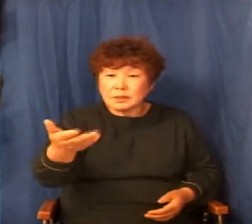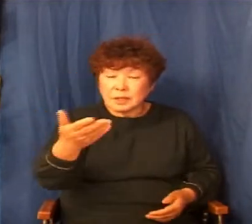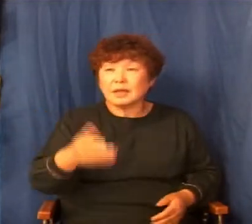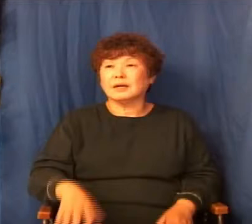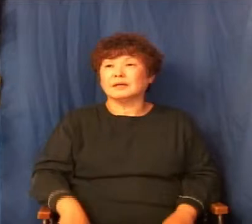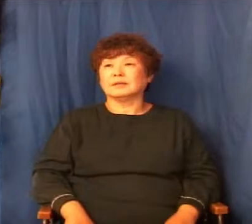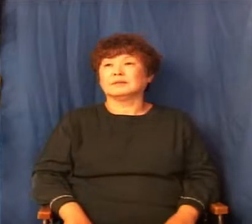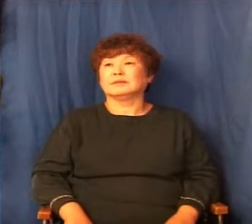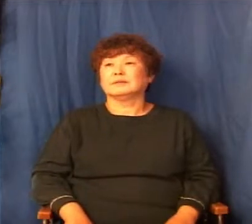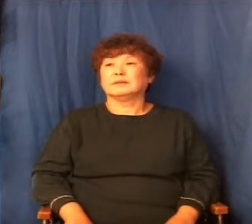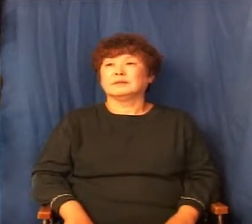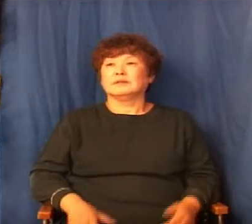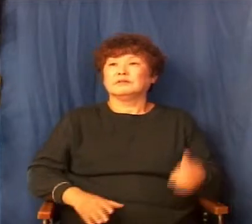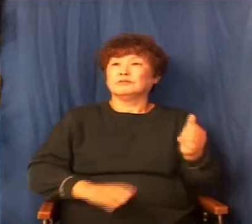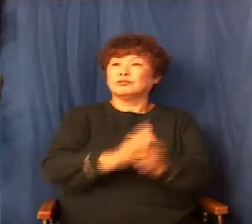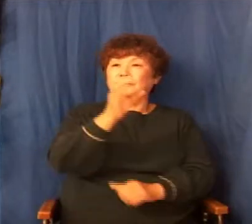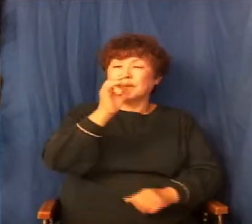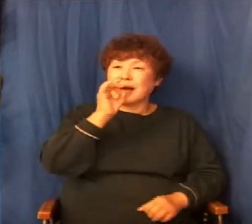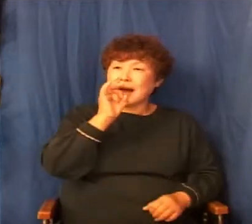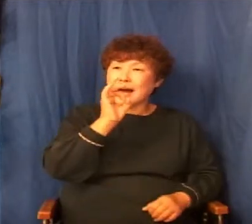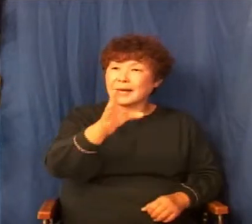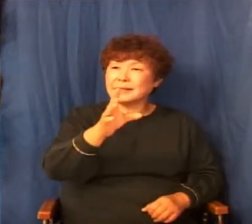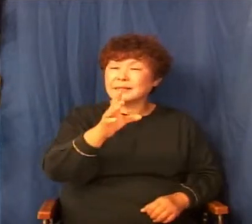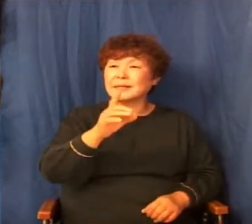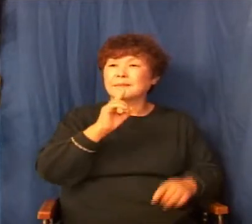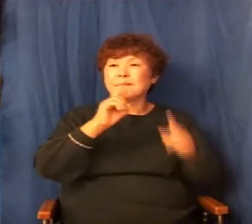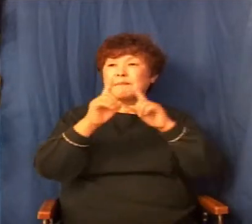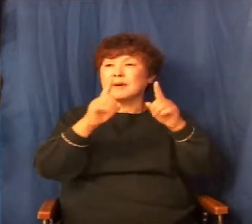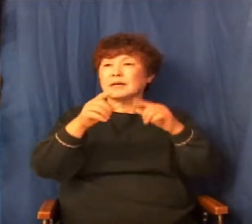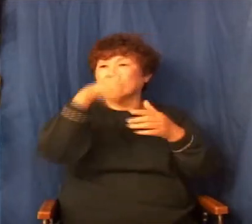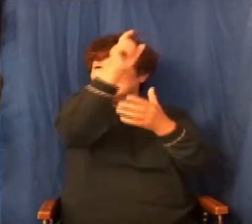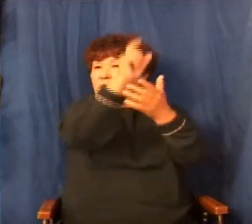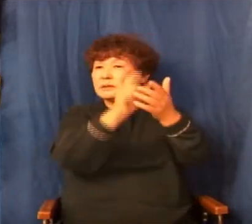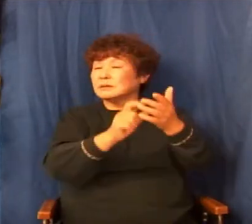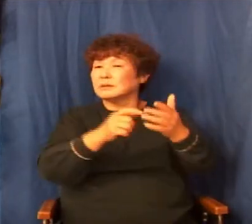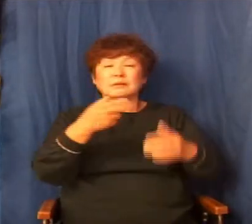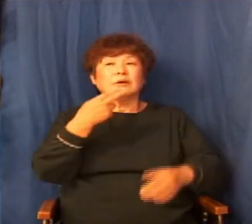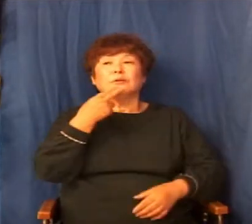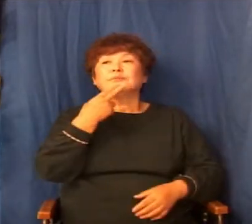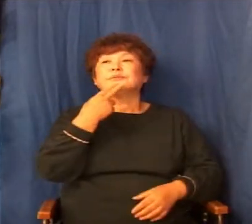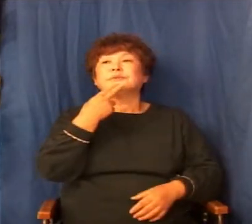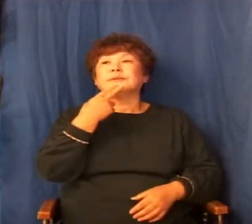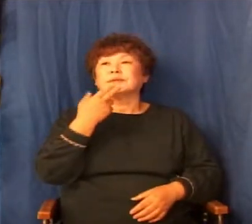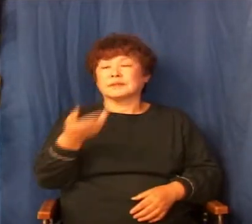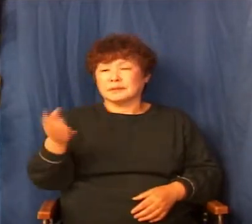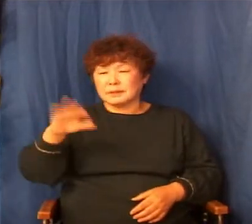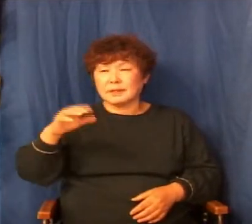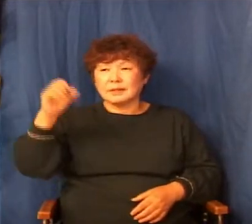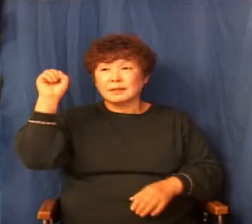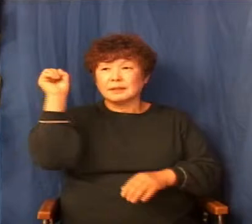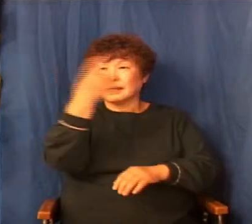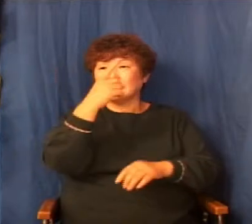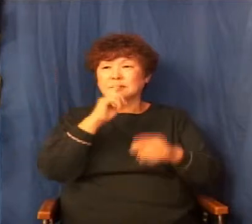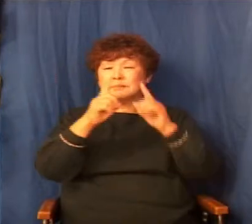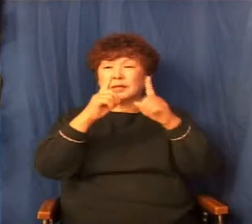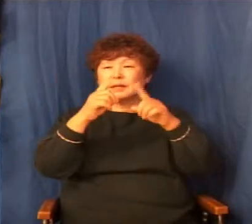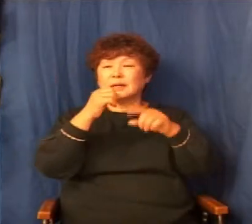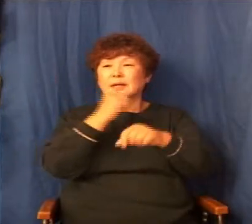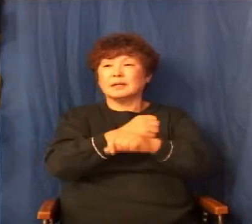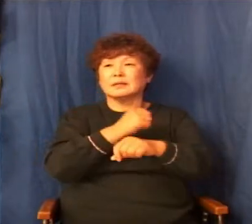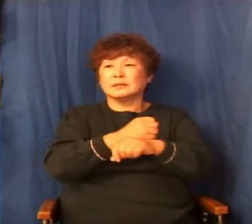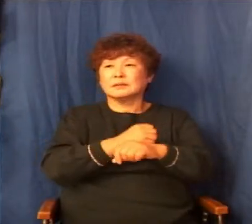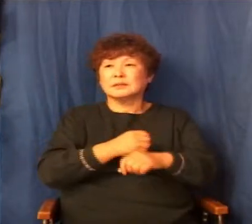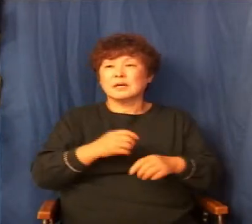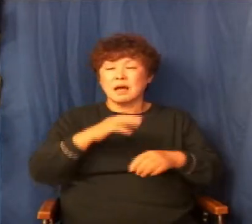자를 죽이면 안 된다 이런 말씀은 성경에 없습니다. 그러니까 다윗이 지금 이 말을 하는 것은 하나님께서 다윗